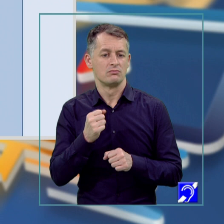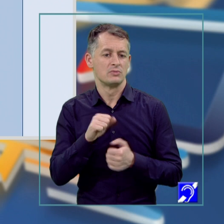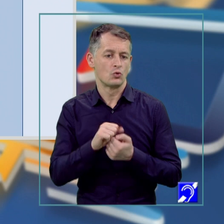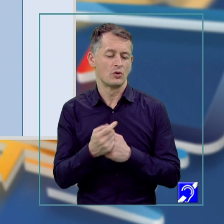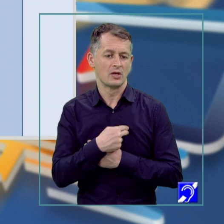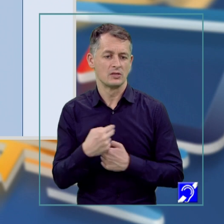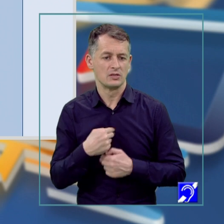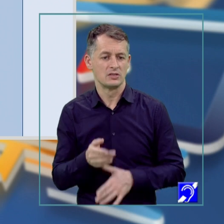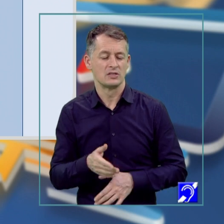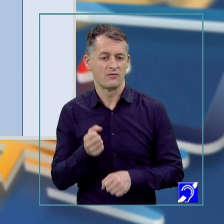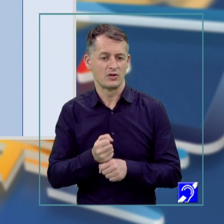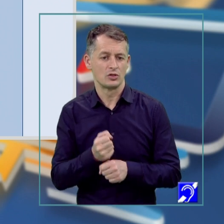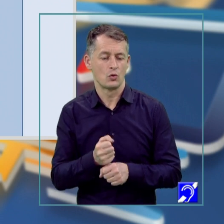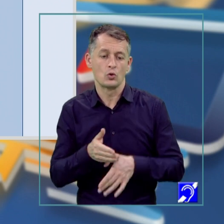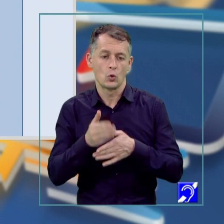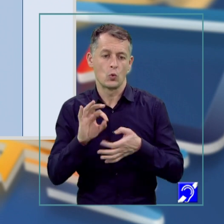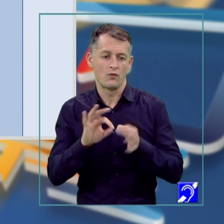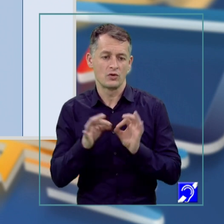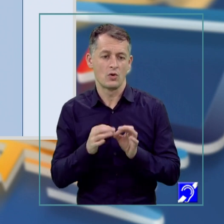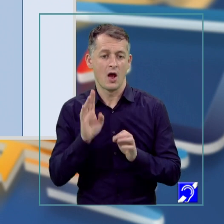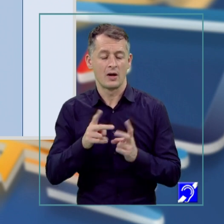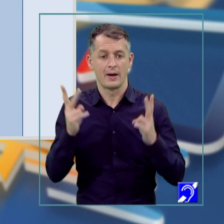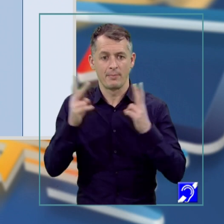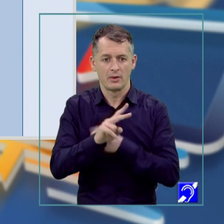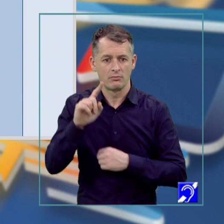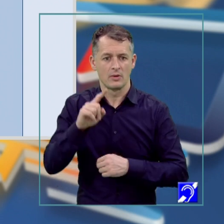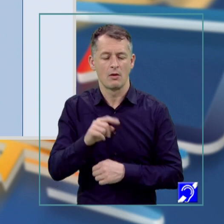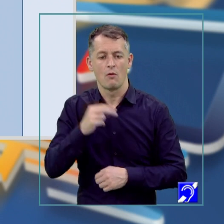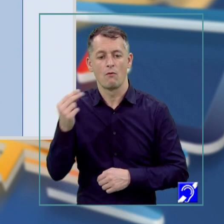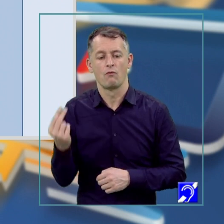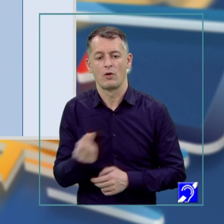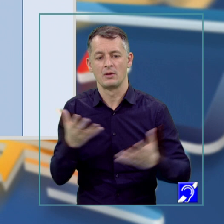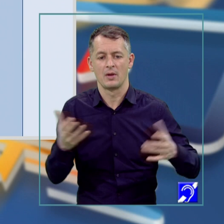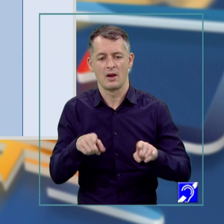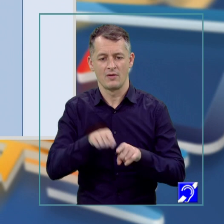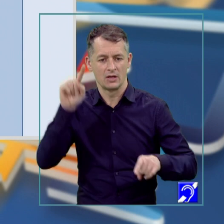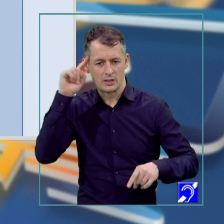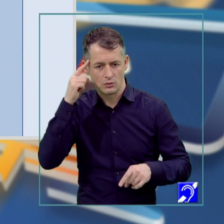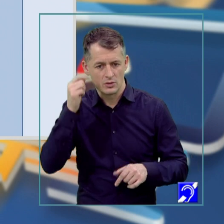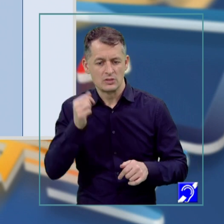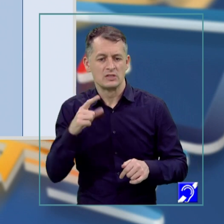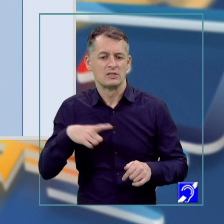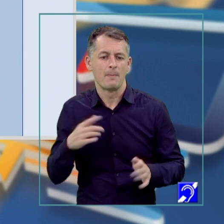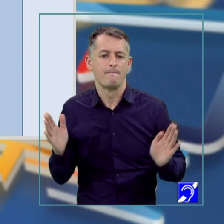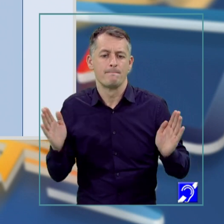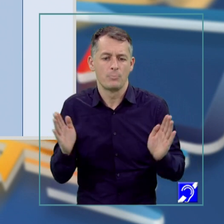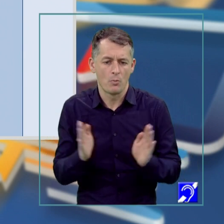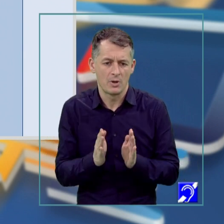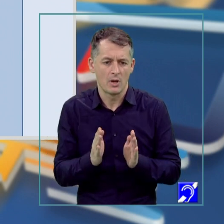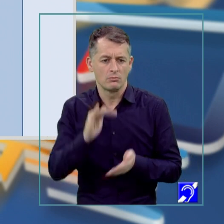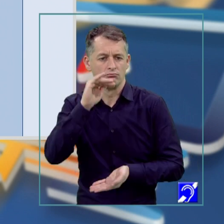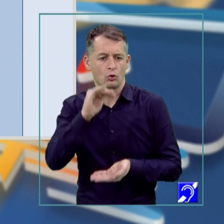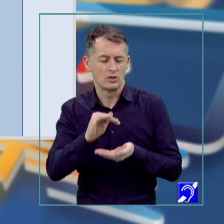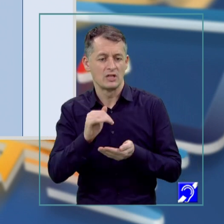cuvintelor. Are o rapiditate foarte mare ca gândul, fiind comprimat, prescurtat, condensat și mereu